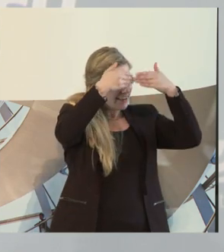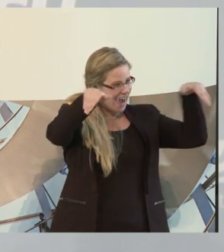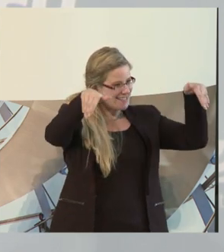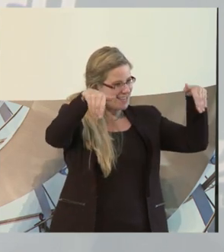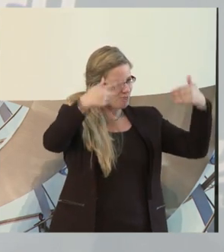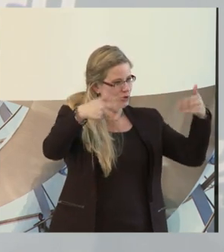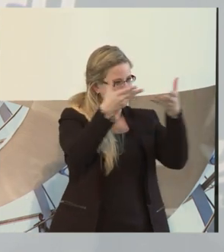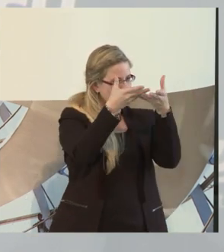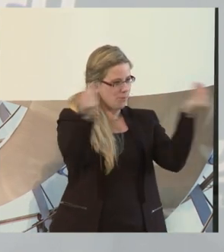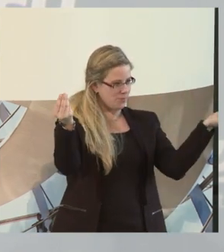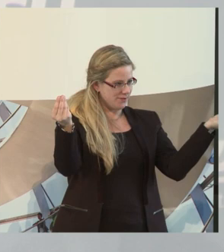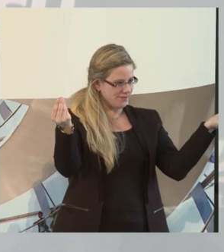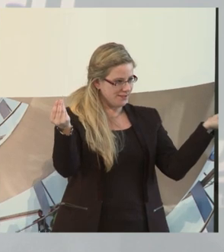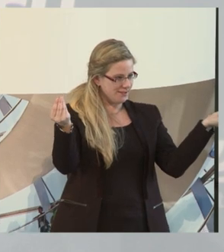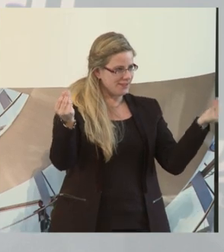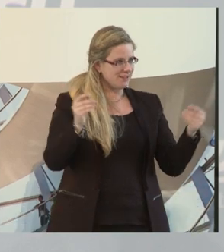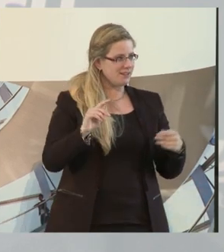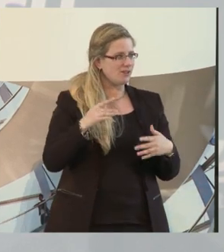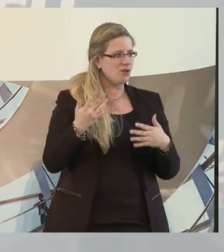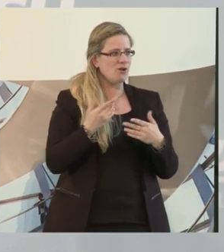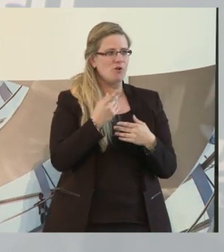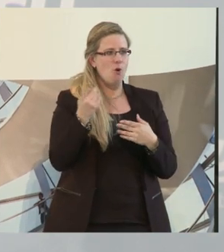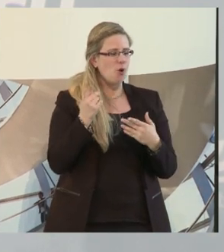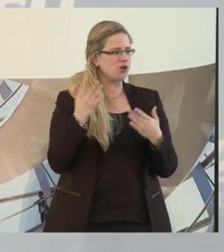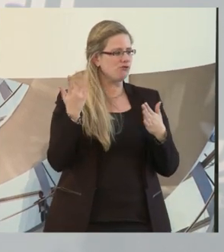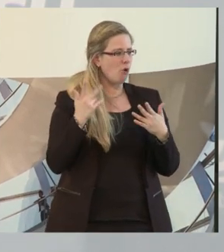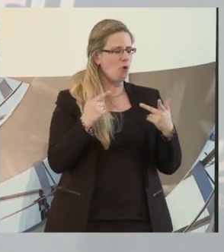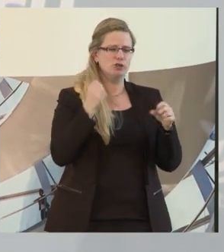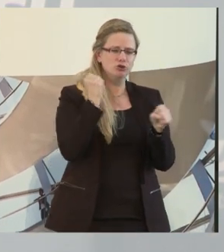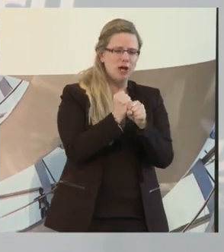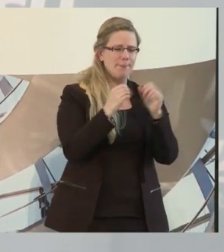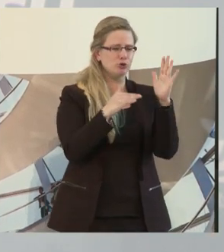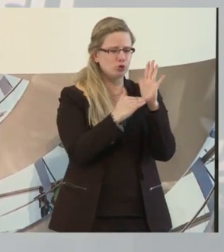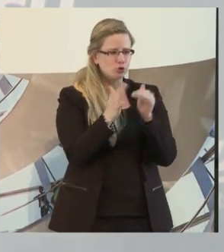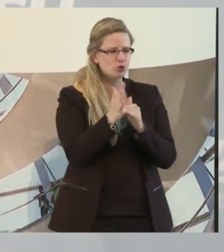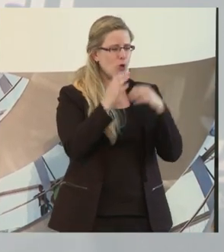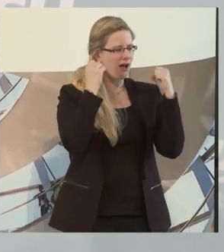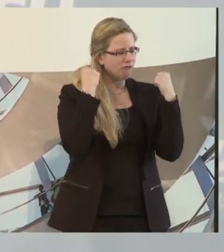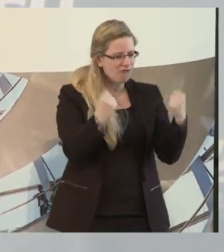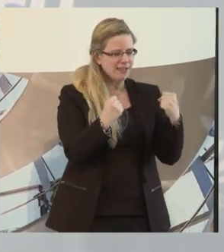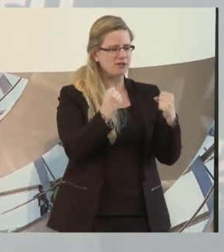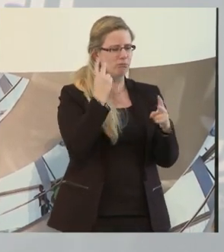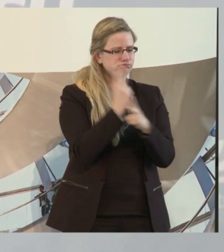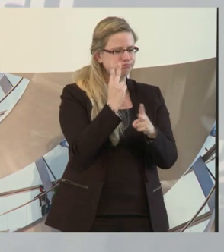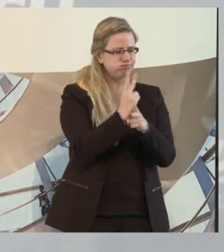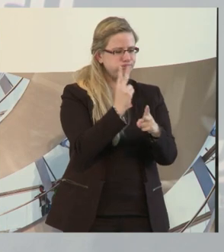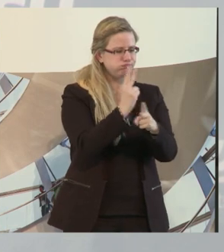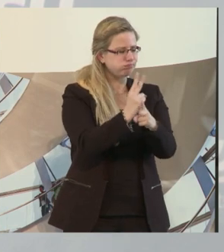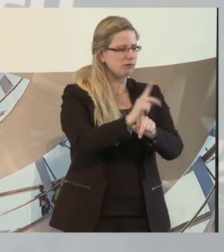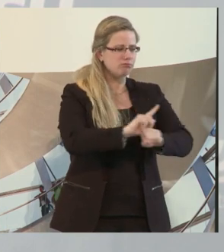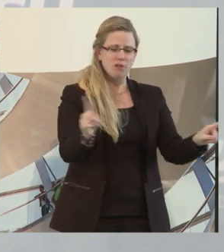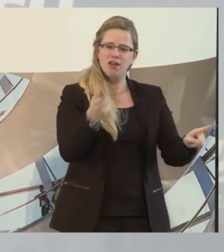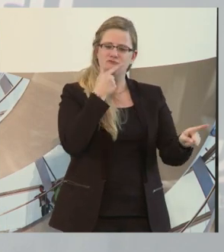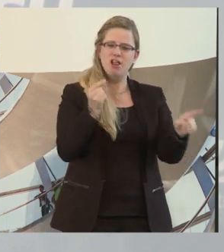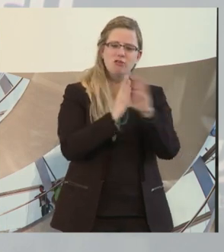und nicht in irgendwelchen Schienen oder Strukturen gedacht haben, sondern einfach irgendwo hingegangen sind und was angefasst haben